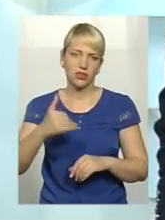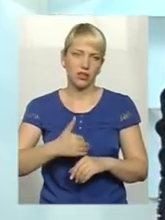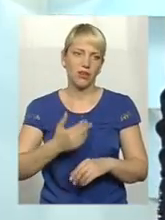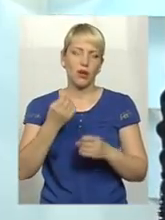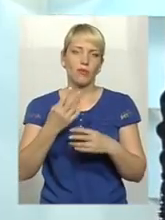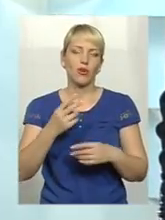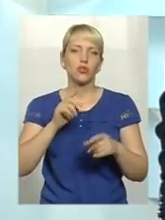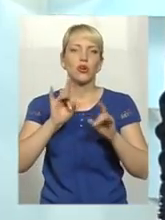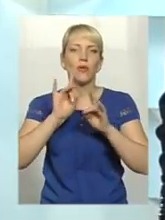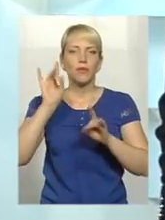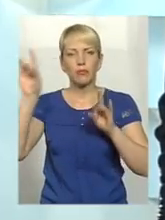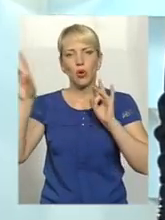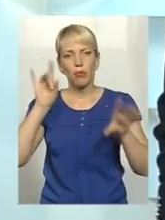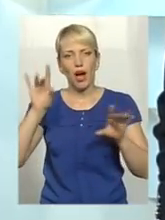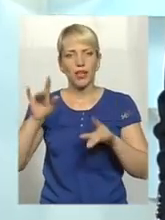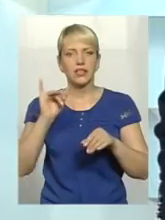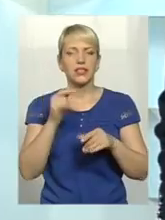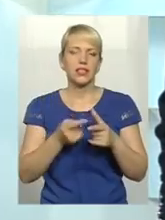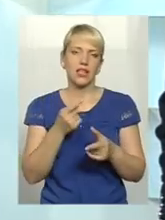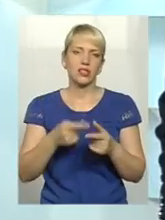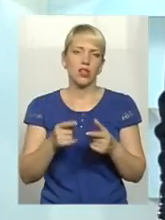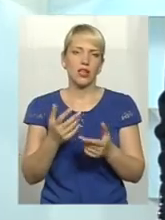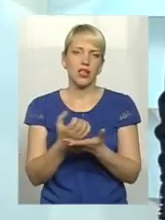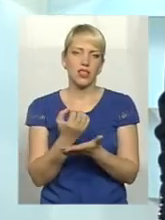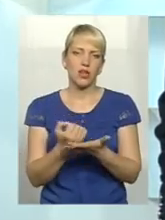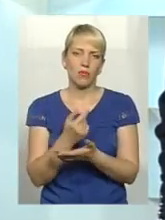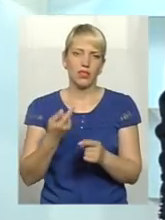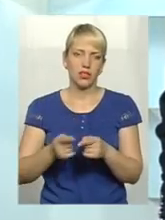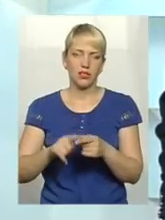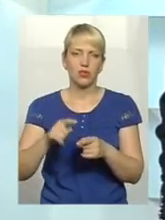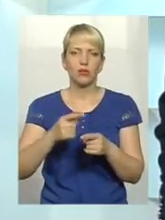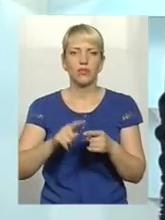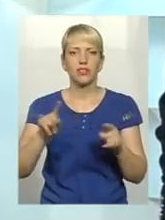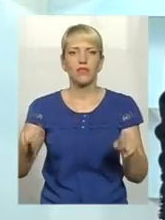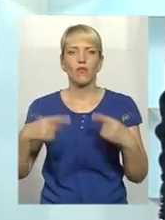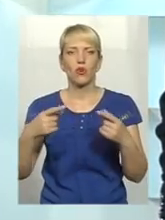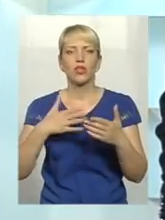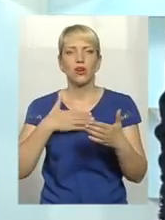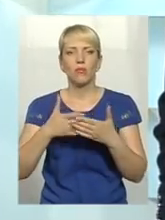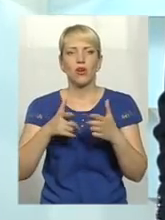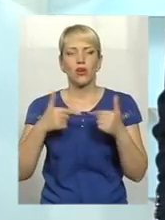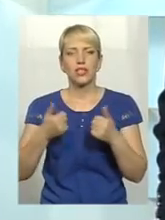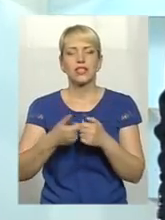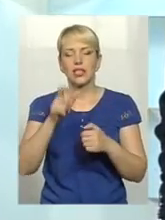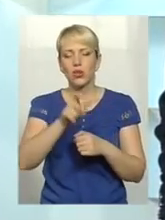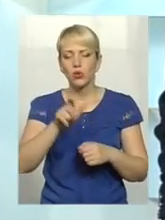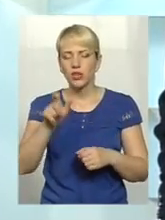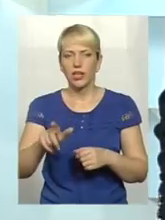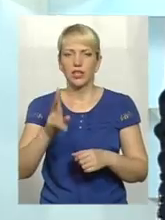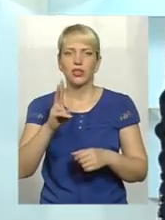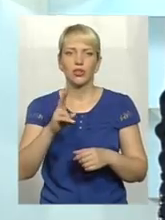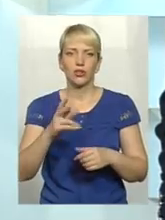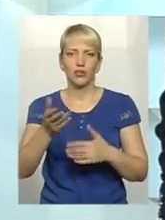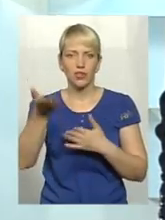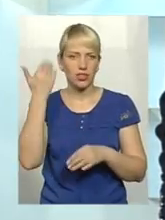пропіаритися або на цьому заробити, або ще щось. Це створені громадські організації з тих побратимів, з якими ви